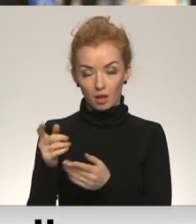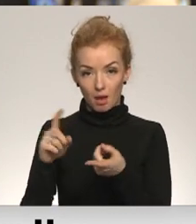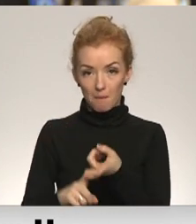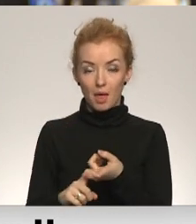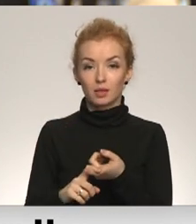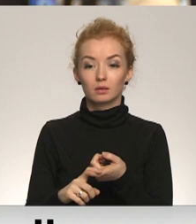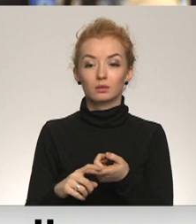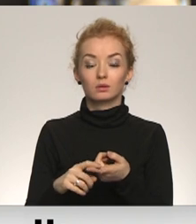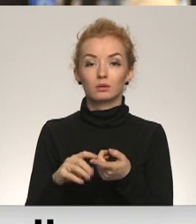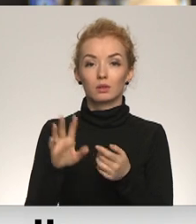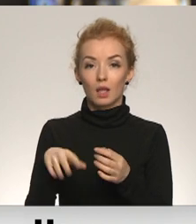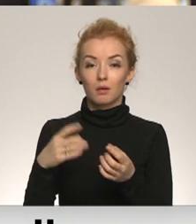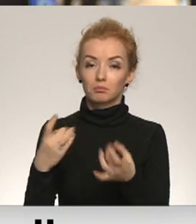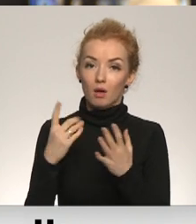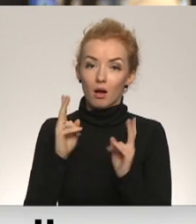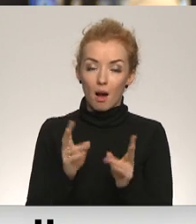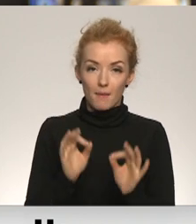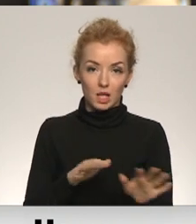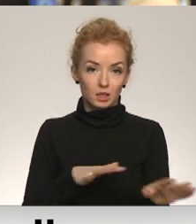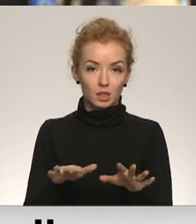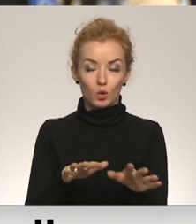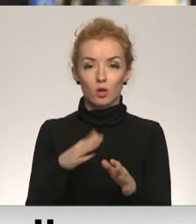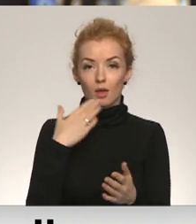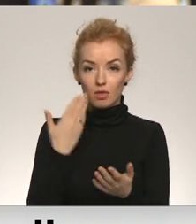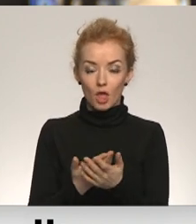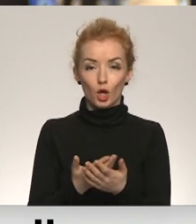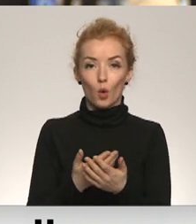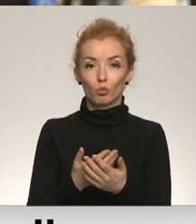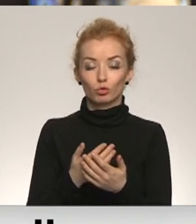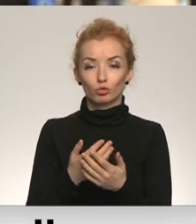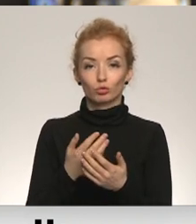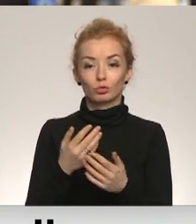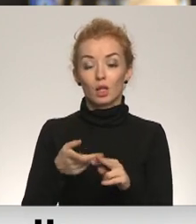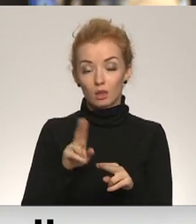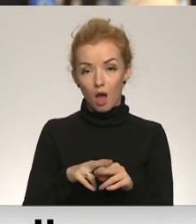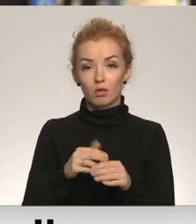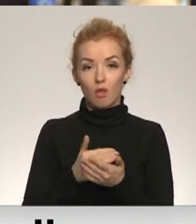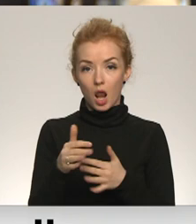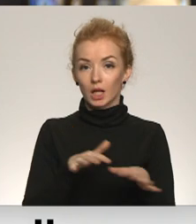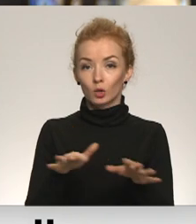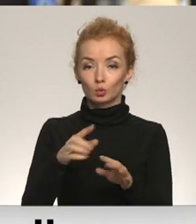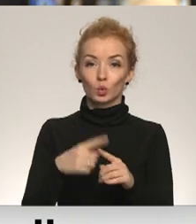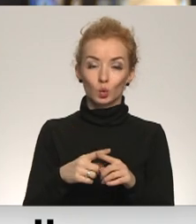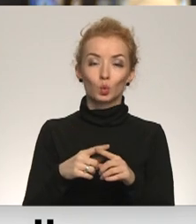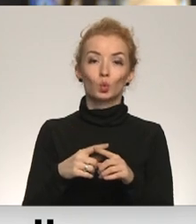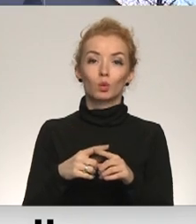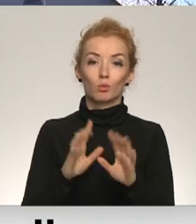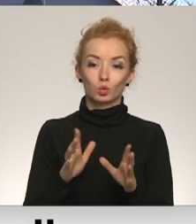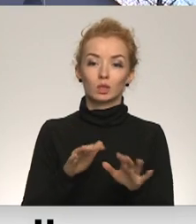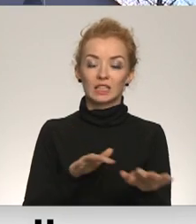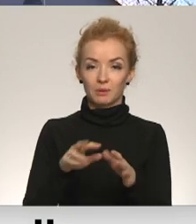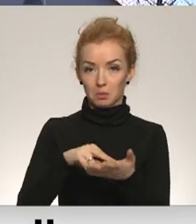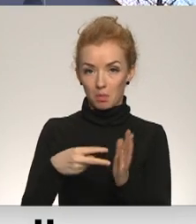Saņemot kaut kādas vadlīnies, norādis ieteikumus rekomendācijas, tad rīkosimies un izstrādāsim rīcības plānu.